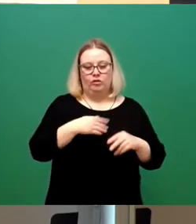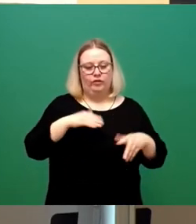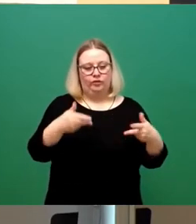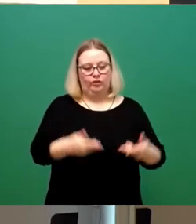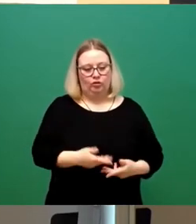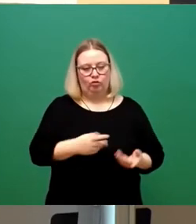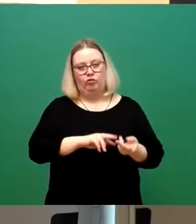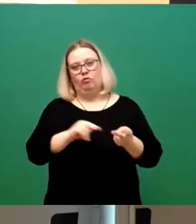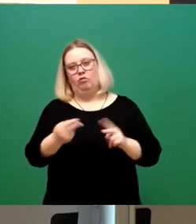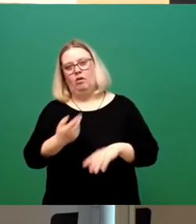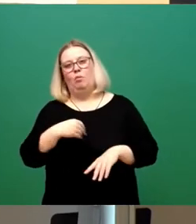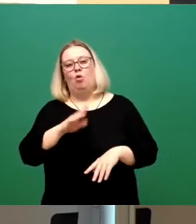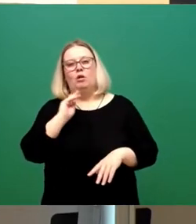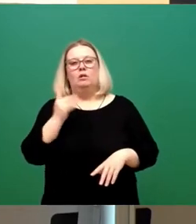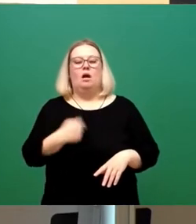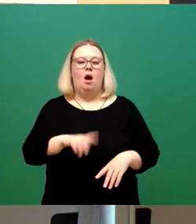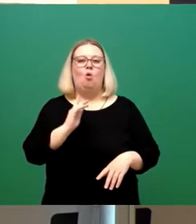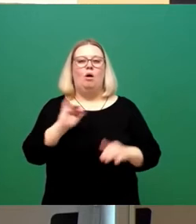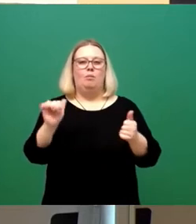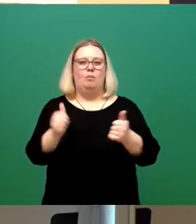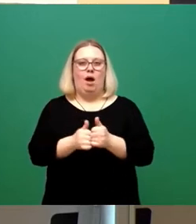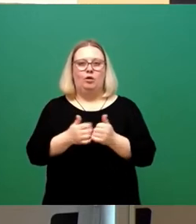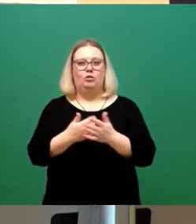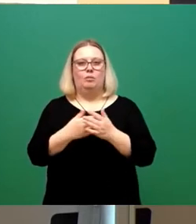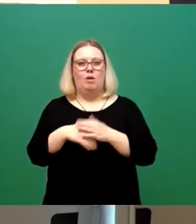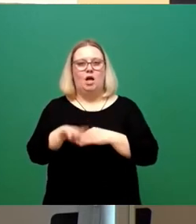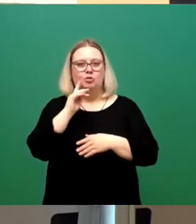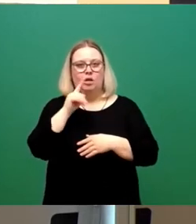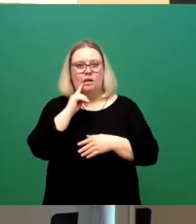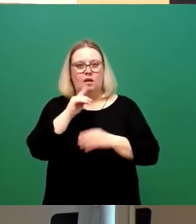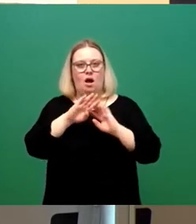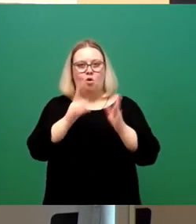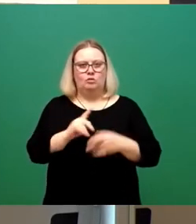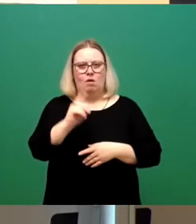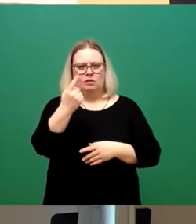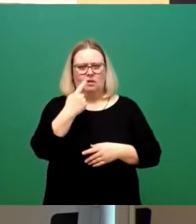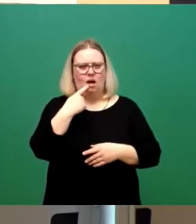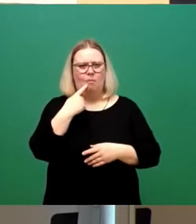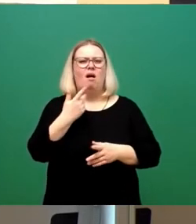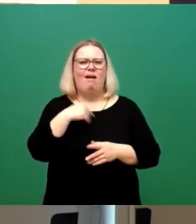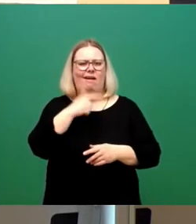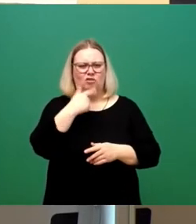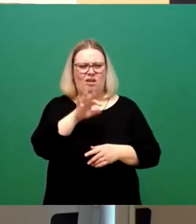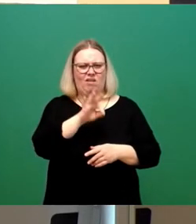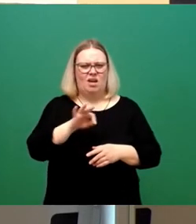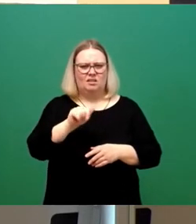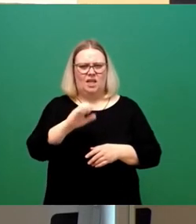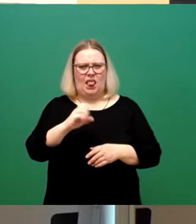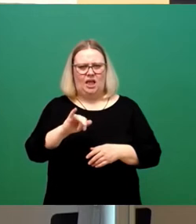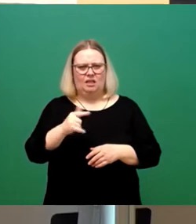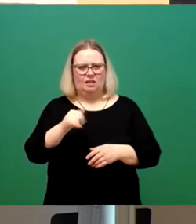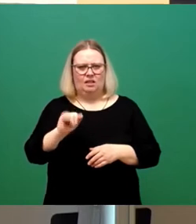über einem denglichen, beigeordneten, Stichwort Facility Management, Weiß keiner auf der Straße, was das überhaupt ist. Oder auch der